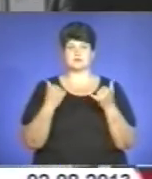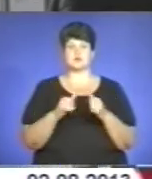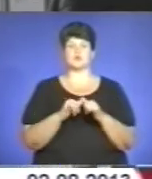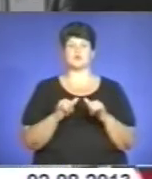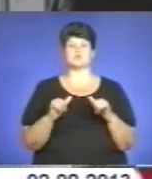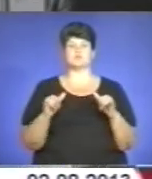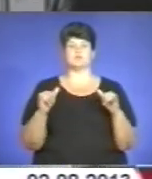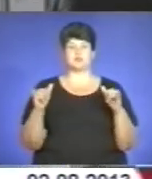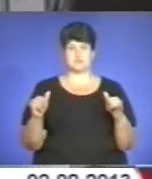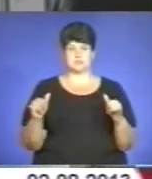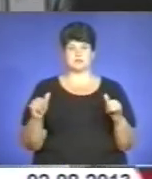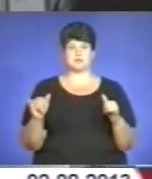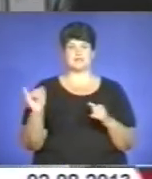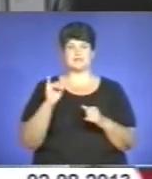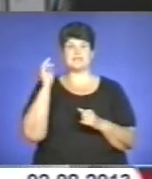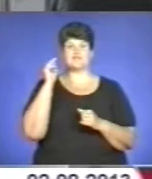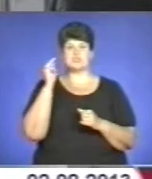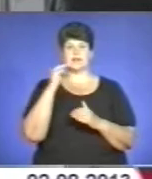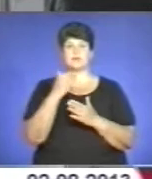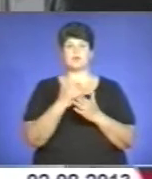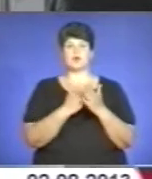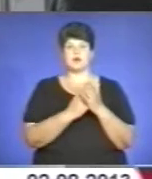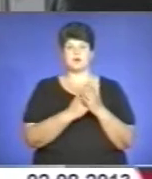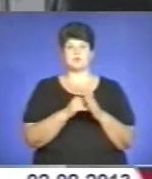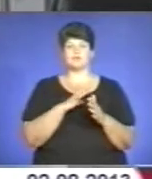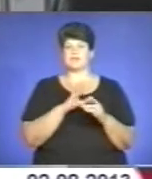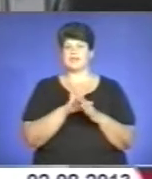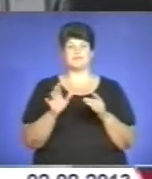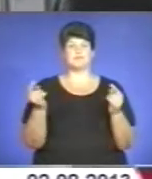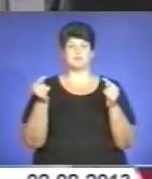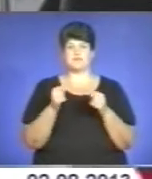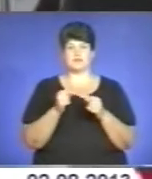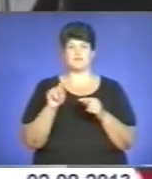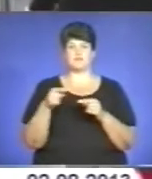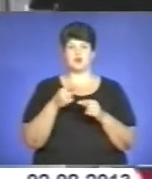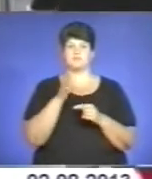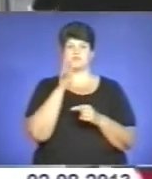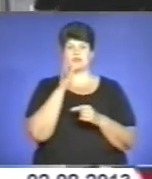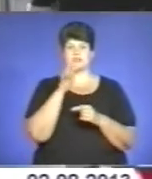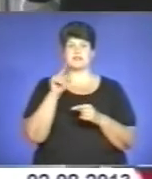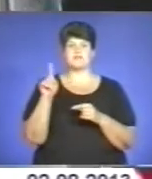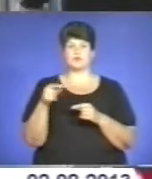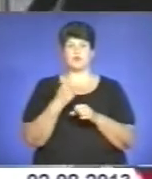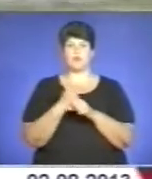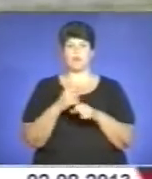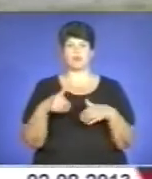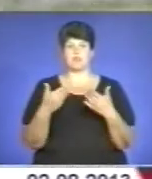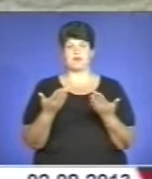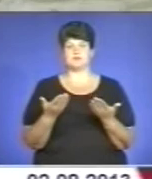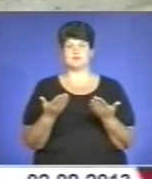розвивається. І навчальні програми інколи не завжди відповідають вимогам часу і вимогам роботодавця.